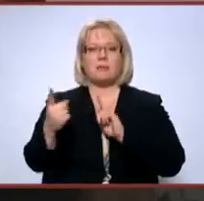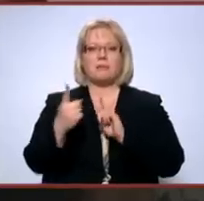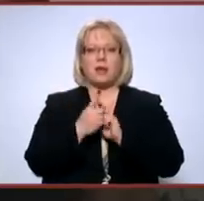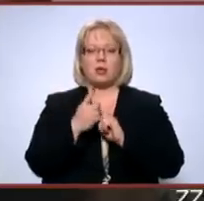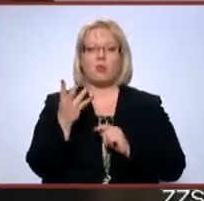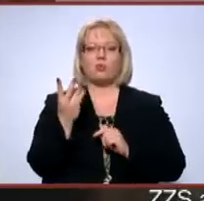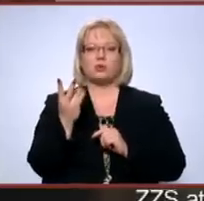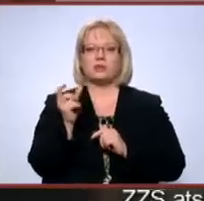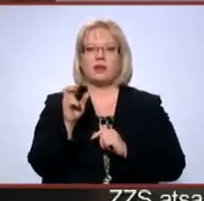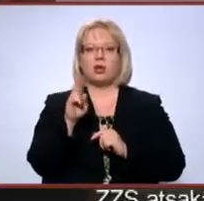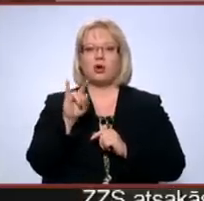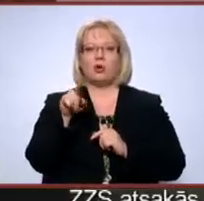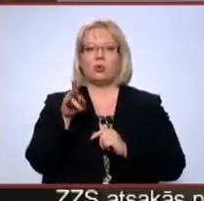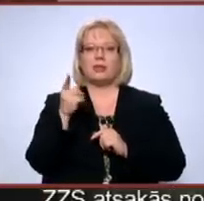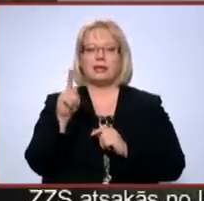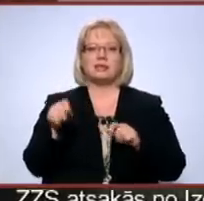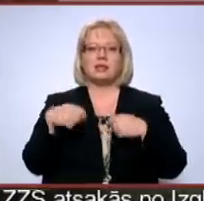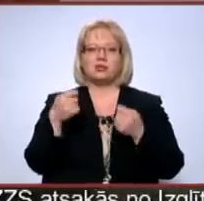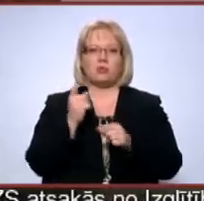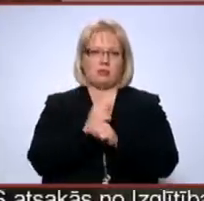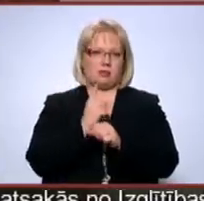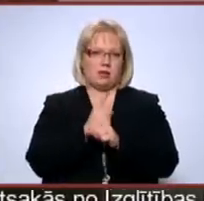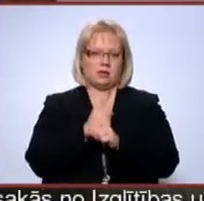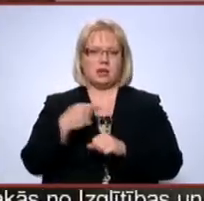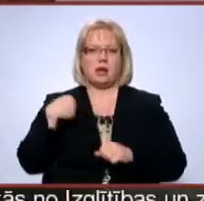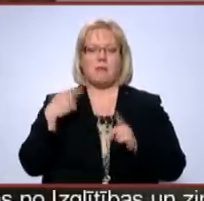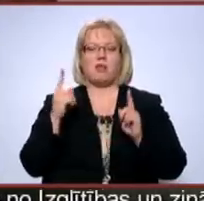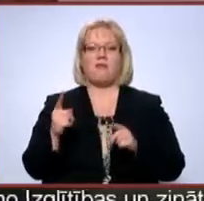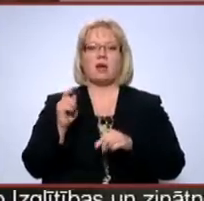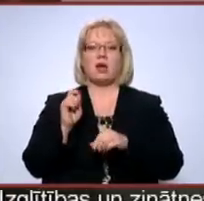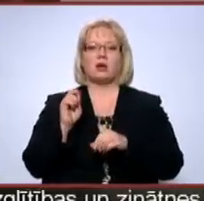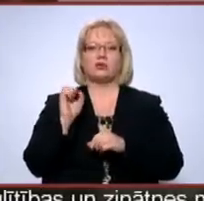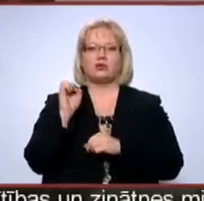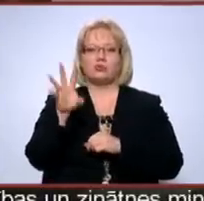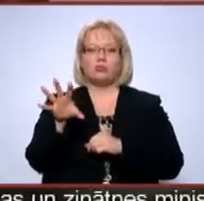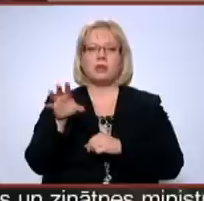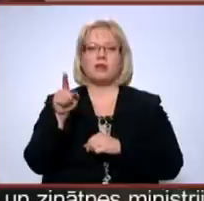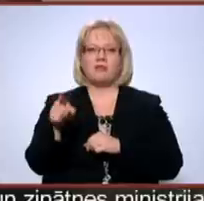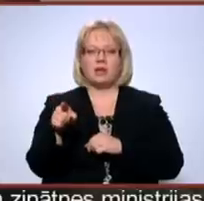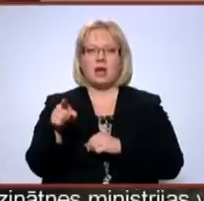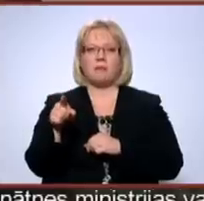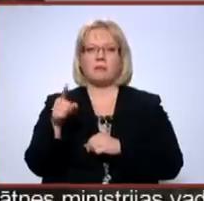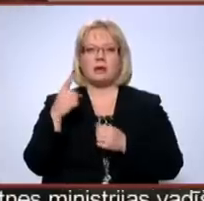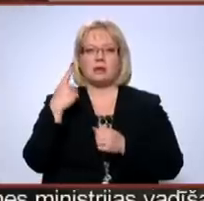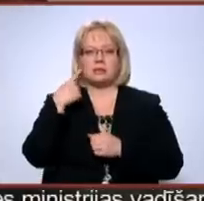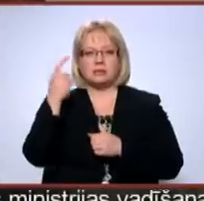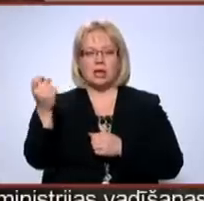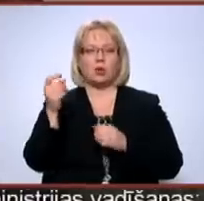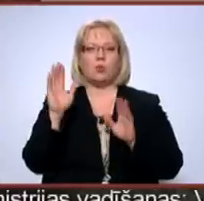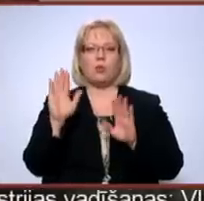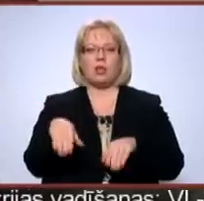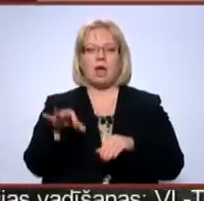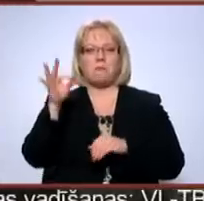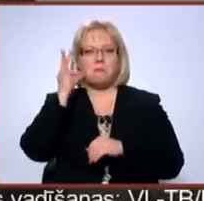uz uzvārdu Rutkis nedrīkst izdot, ka man vajag sūtīt viņam ziņu, lai viņš